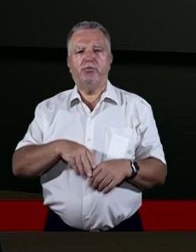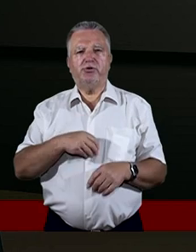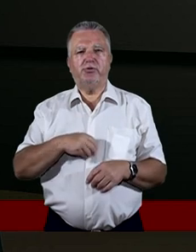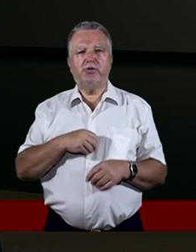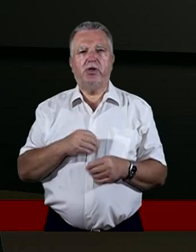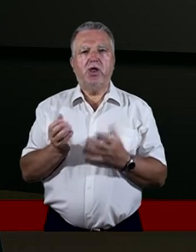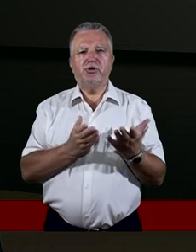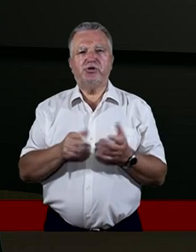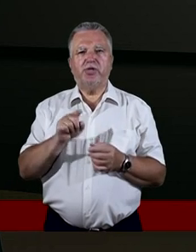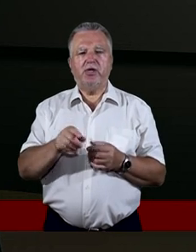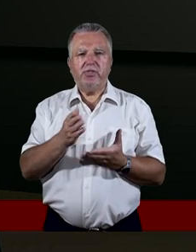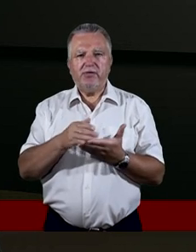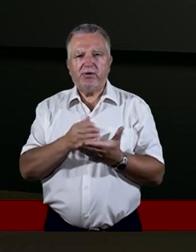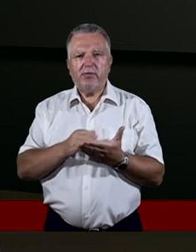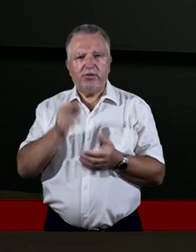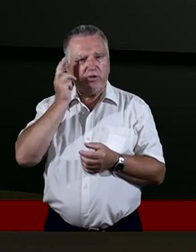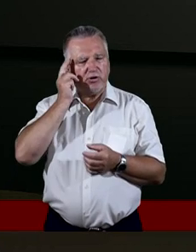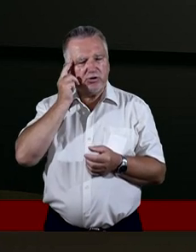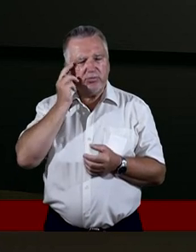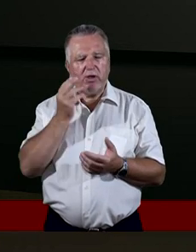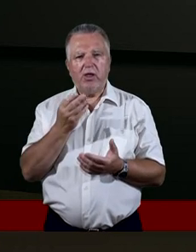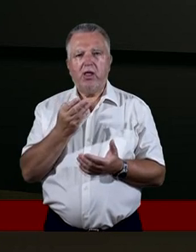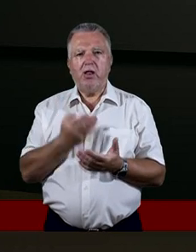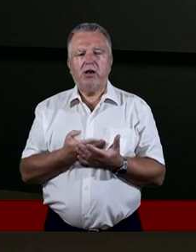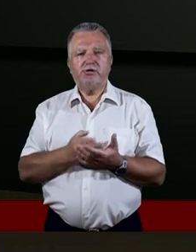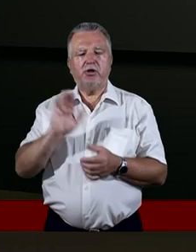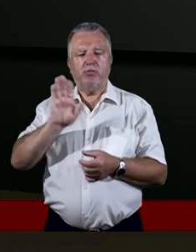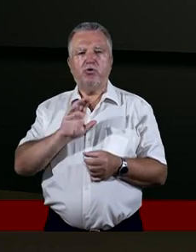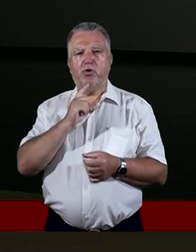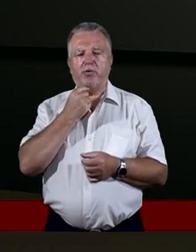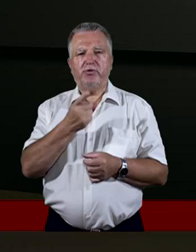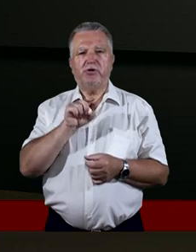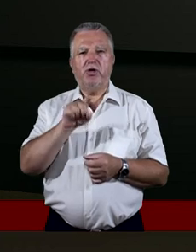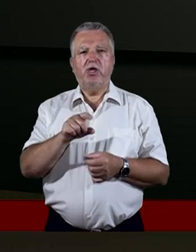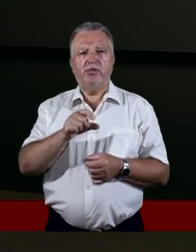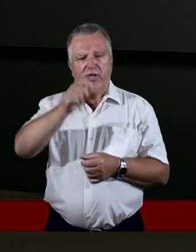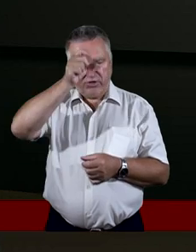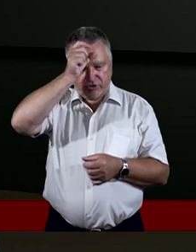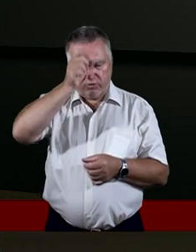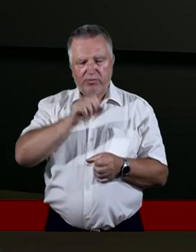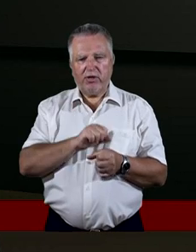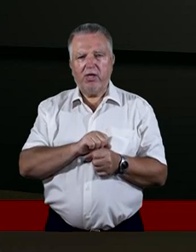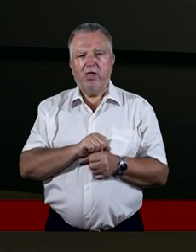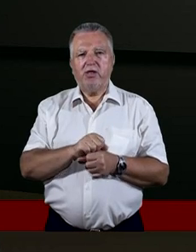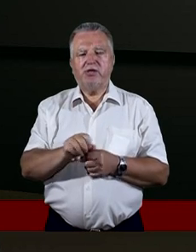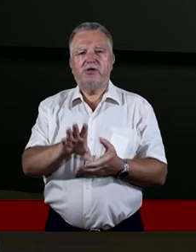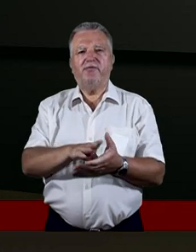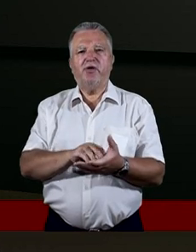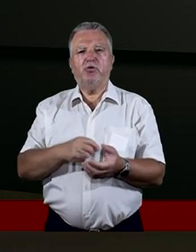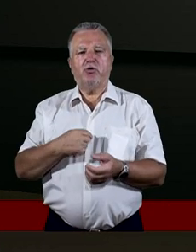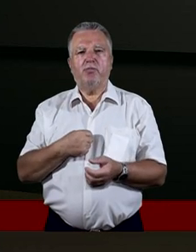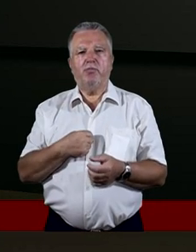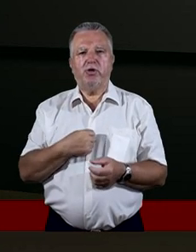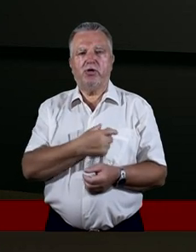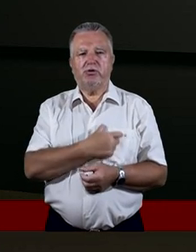rozumiem, dlaczego Pan Bóg powiedział ten człowiek jest według serca. Ten człowiek mógł być zmęczony życiem. Był u